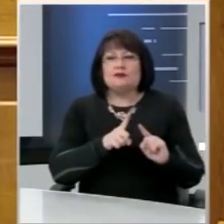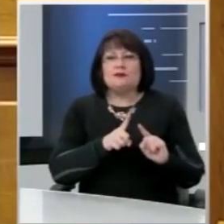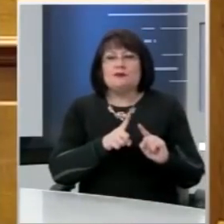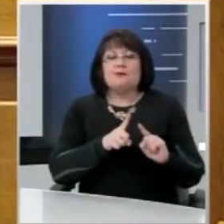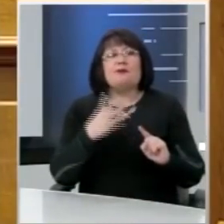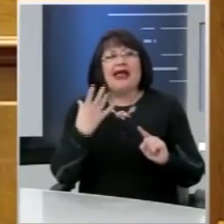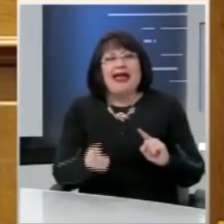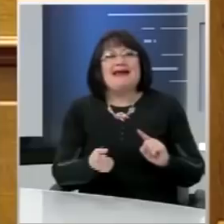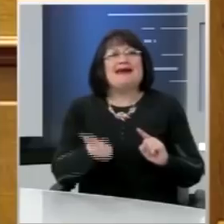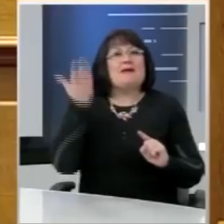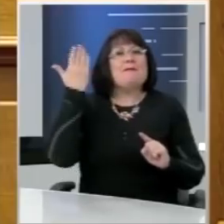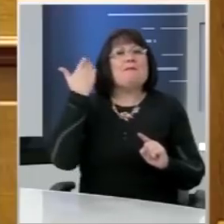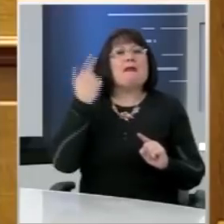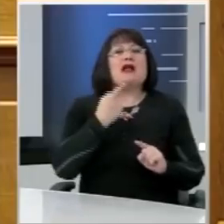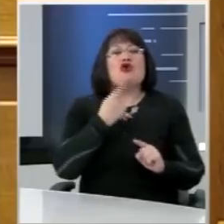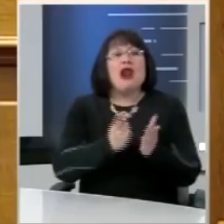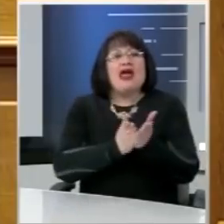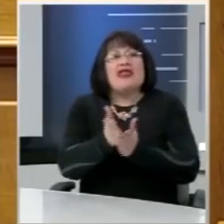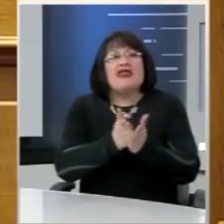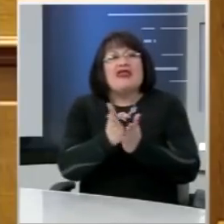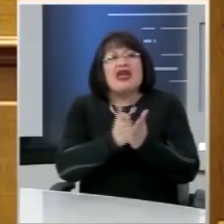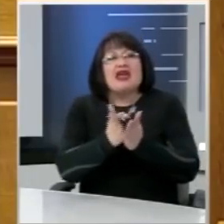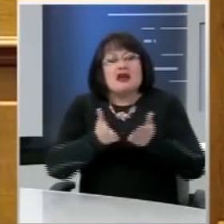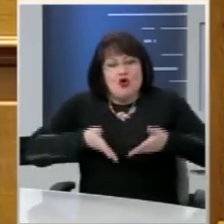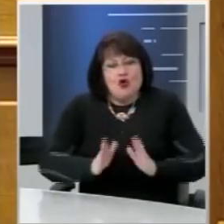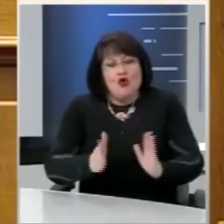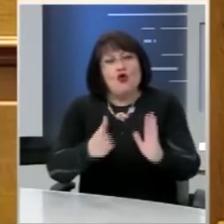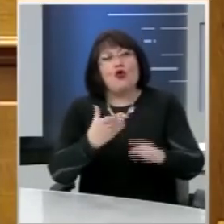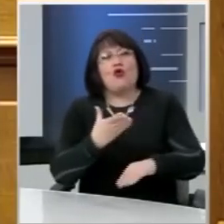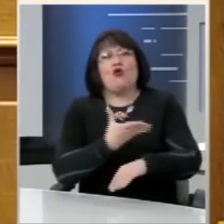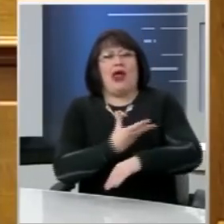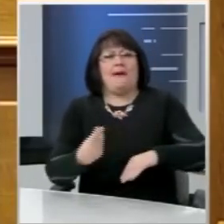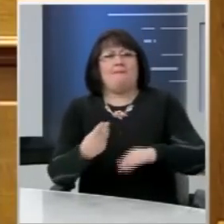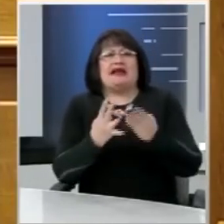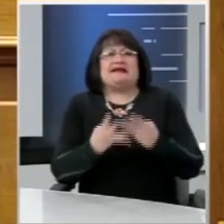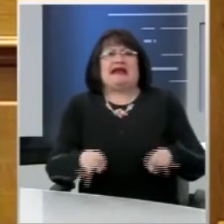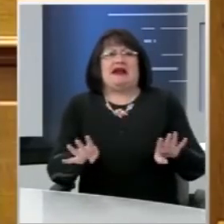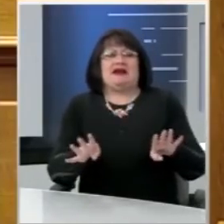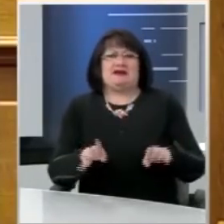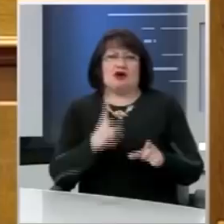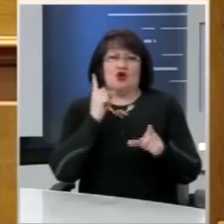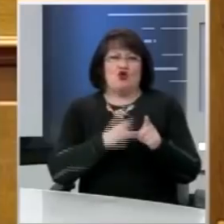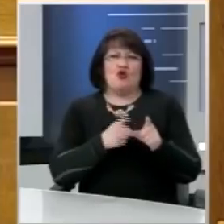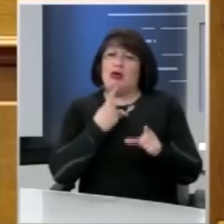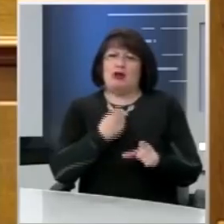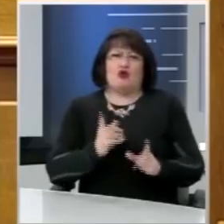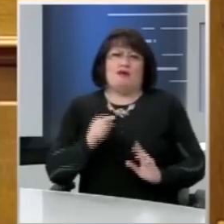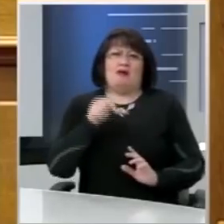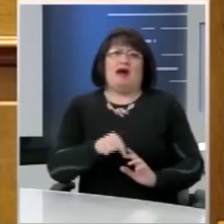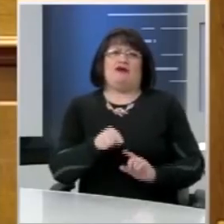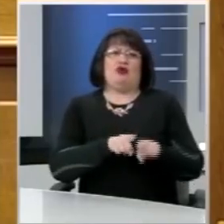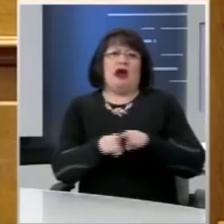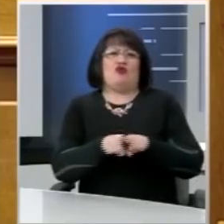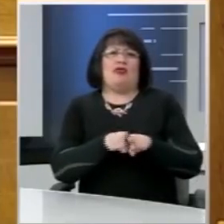το αναχρονιστικό δίκαιο του αίματος το οποίο κανένα κόμμα πλήν του ΚΚΕ δεν έχει θέση και